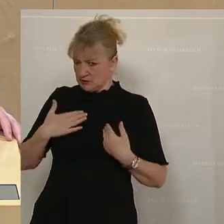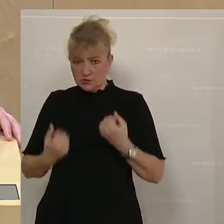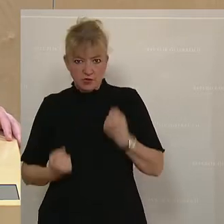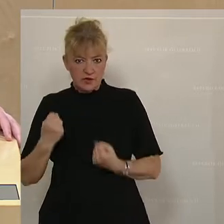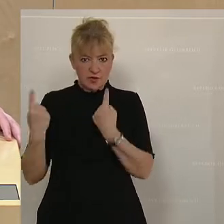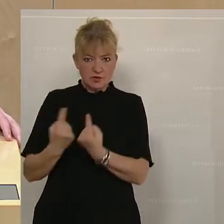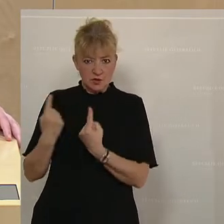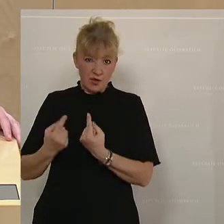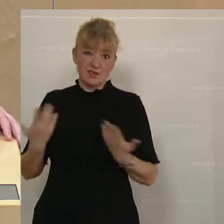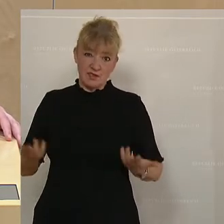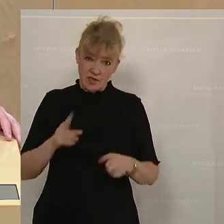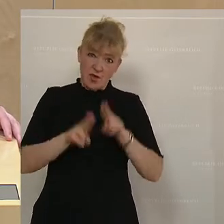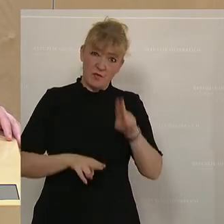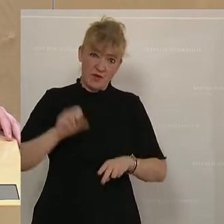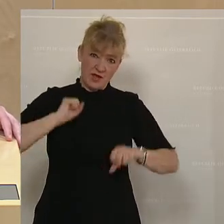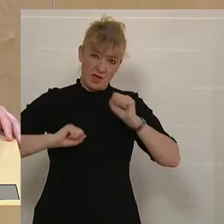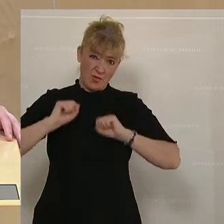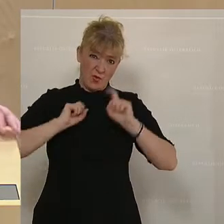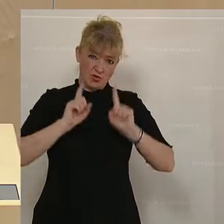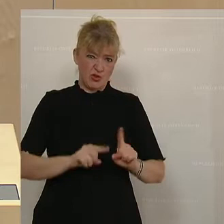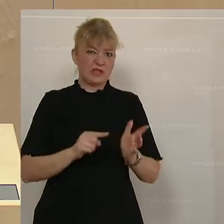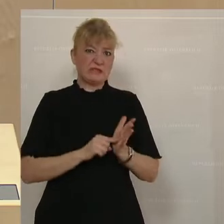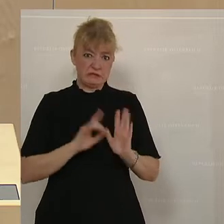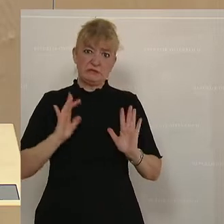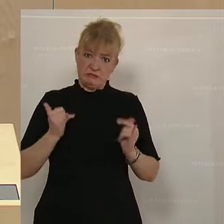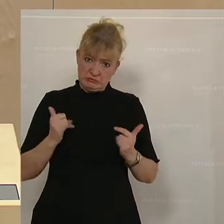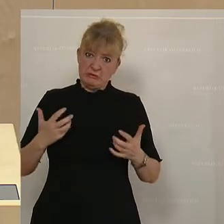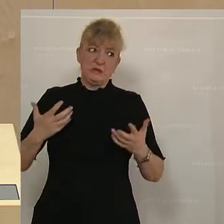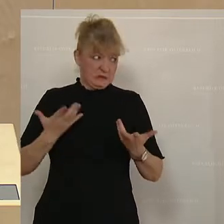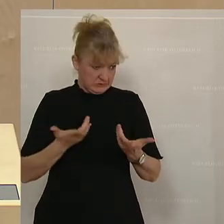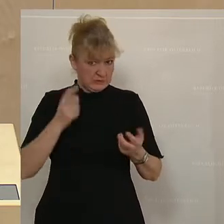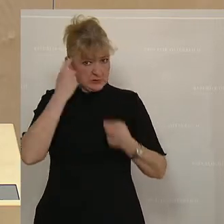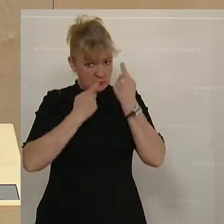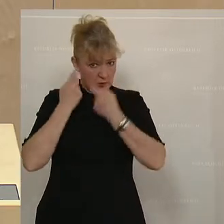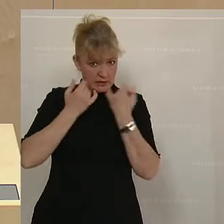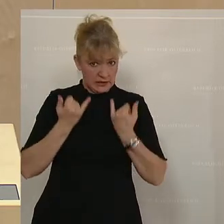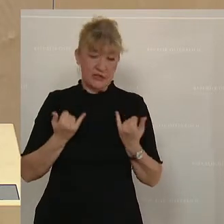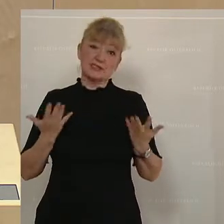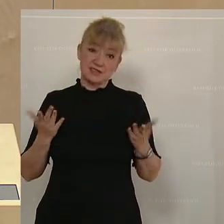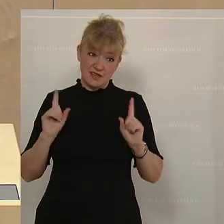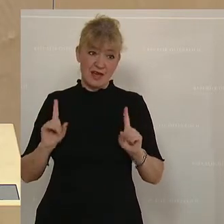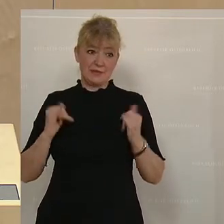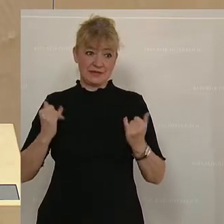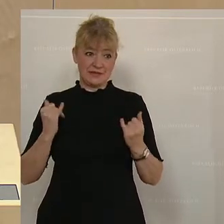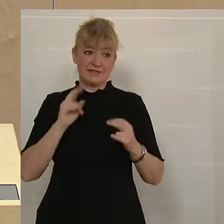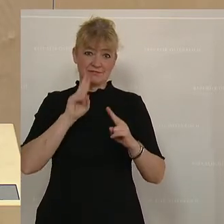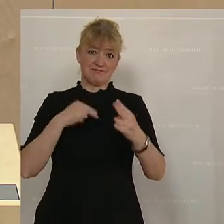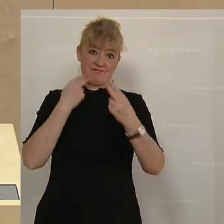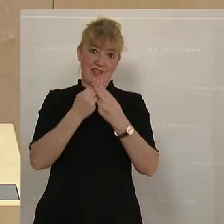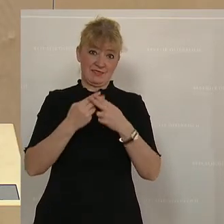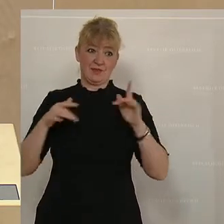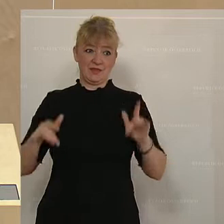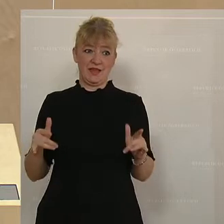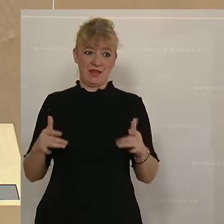Pflegenotstand ist eine besorgniserregende Formulierung. Aber genau die Antwort, also sie verdeutlicht, welche Antwort